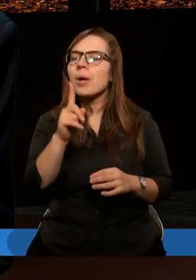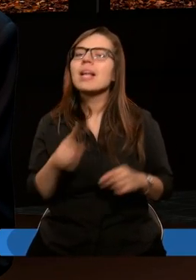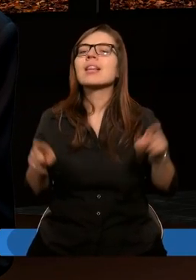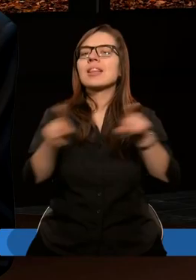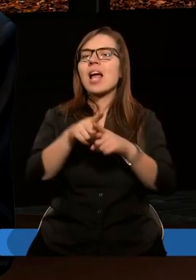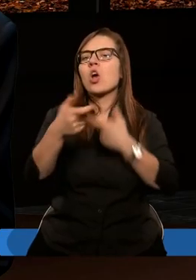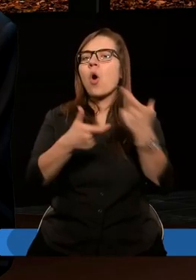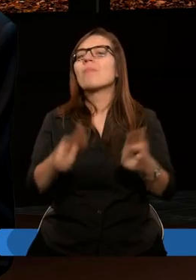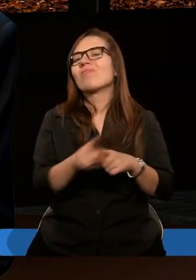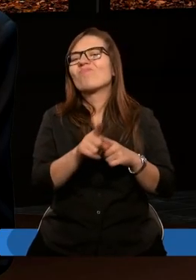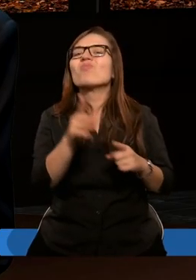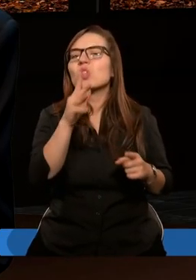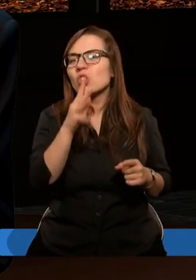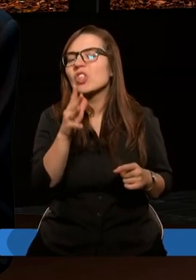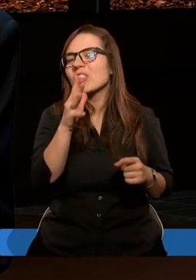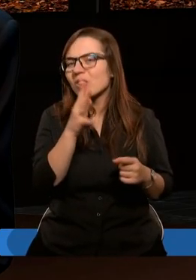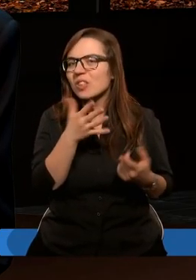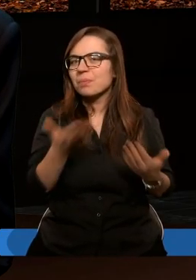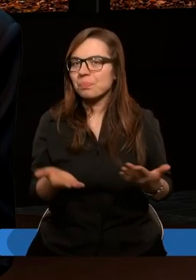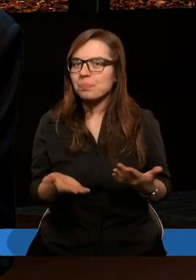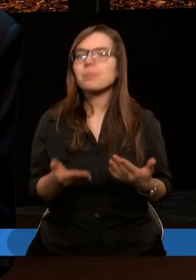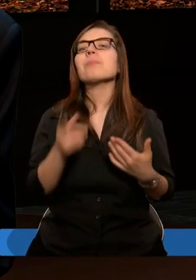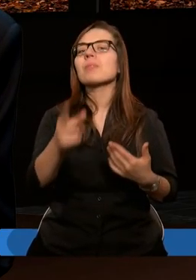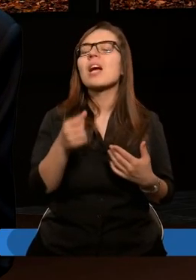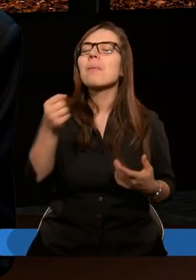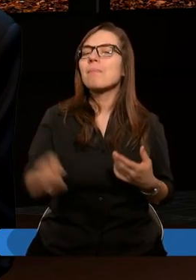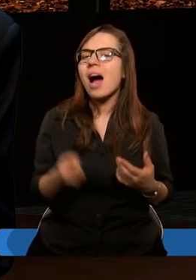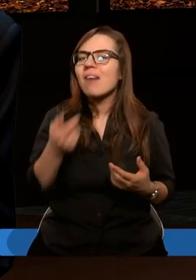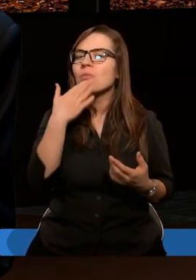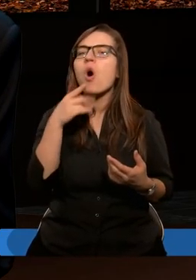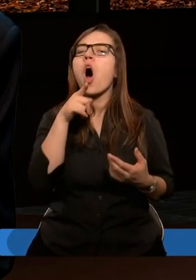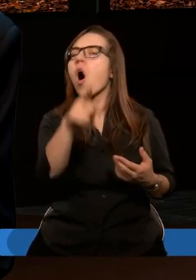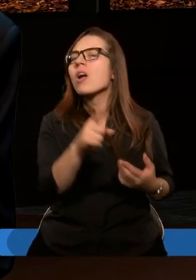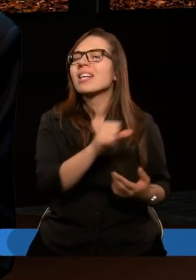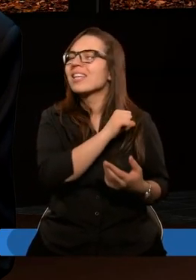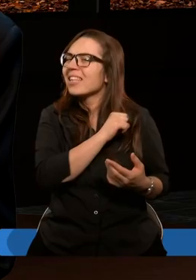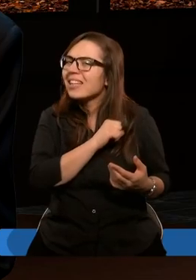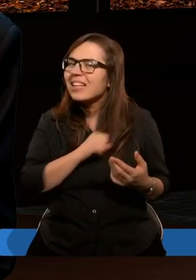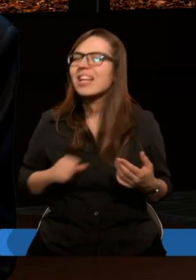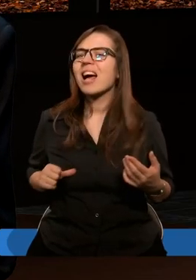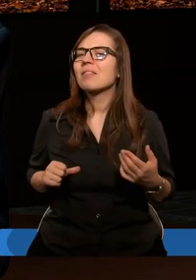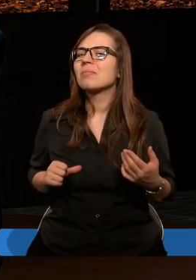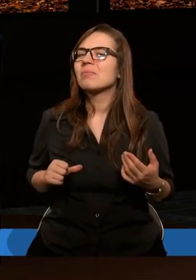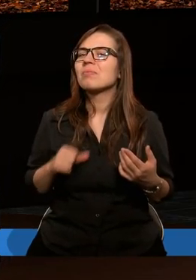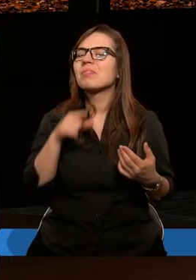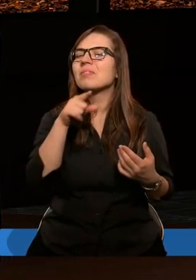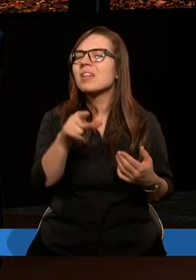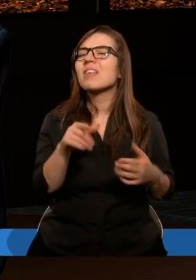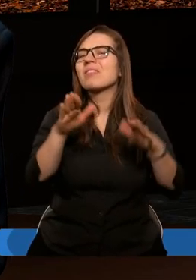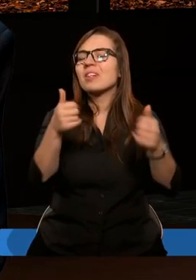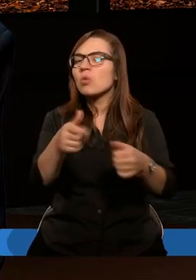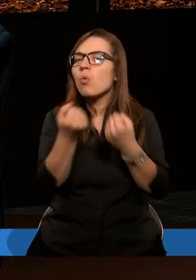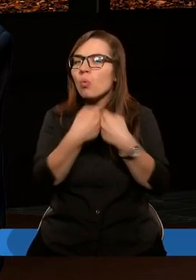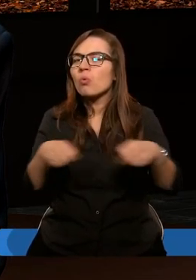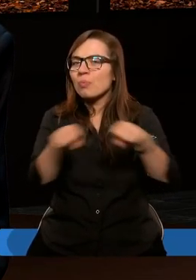robili Żydzi. Paweł mówi, że to oni sami, nie znając